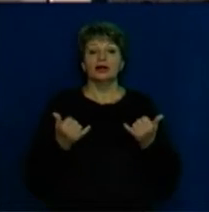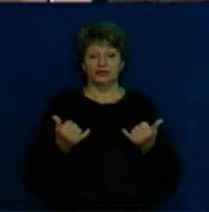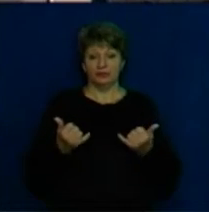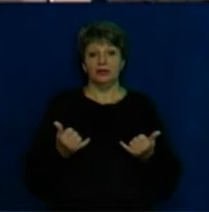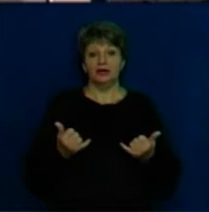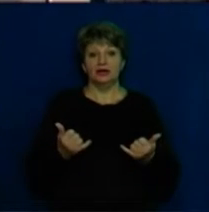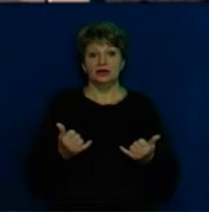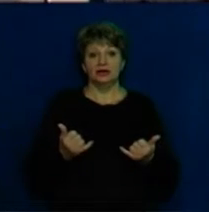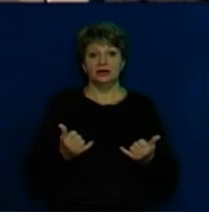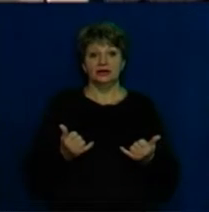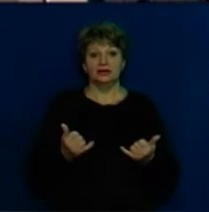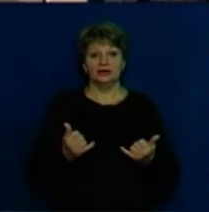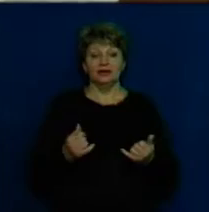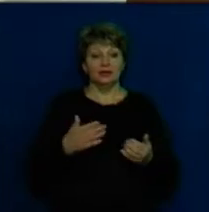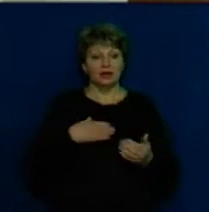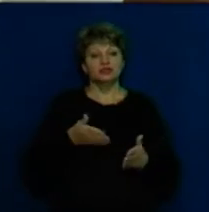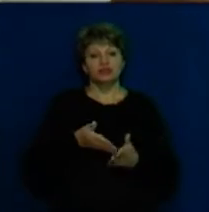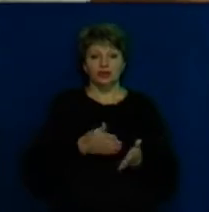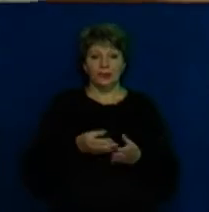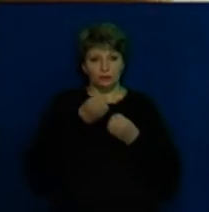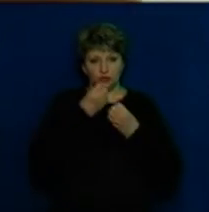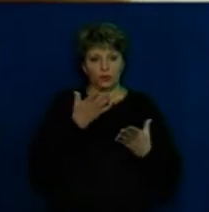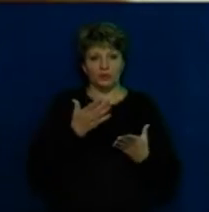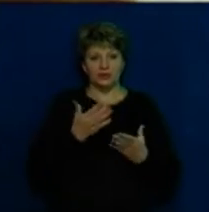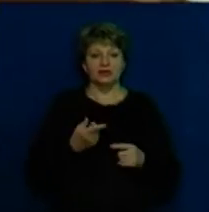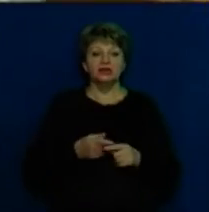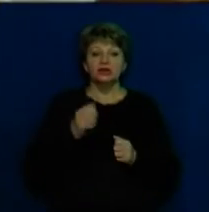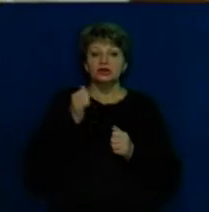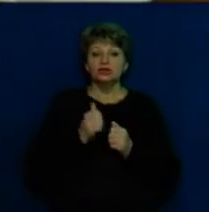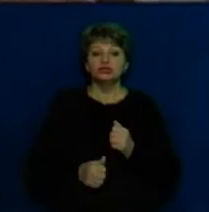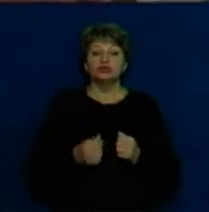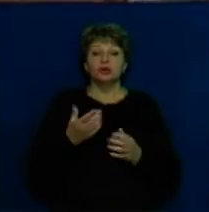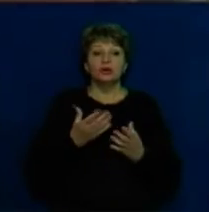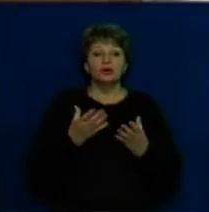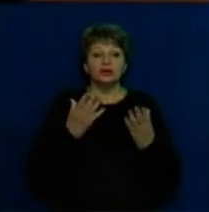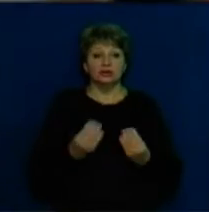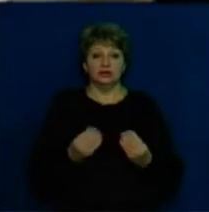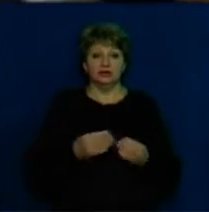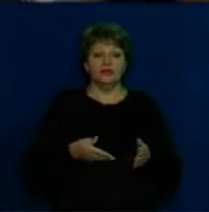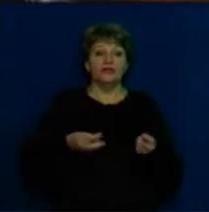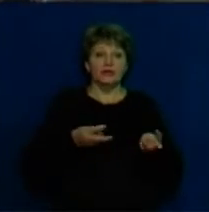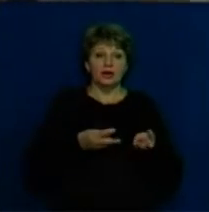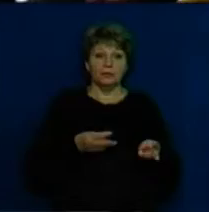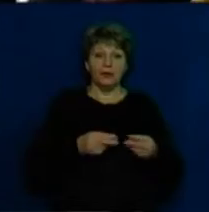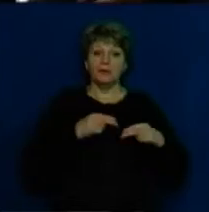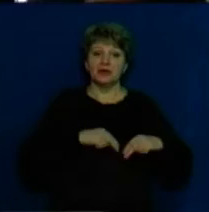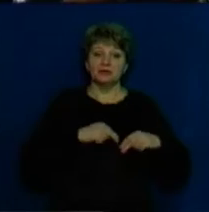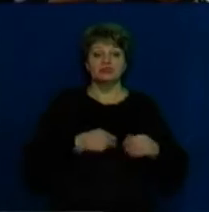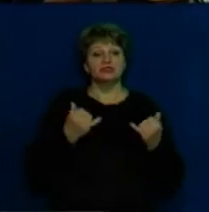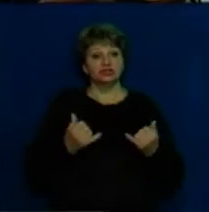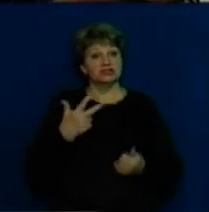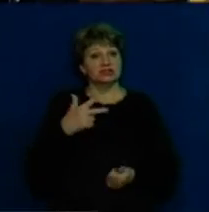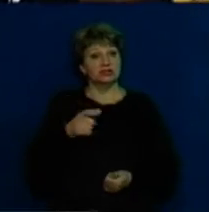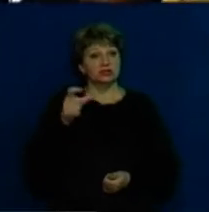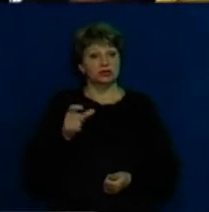що веш, а що хліб добрі. Щодня мініпекарня випікає півтори тонни хліба та здоби. Зараз тут працює 30 людей,